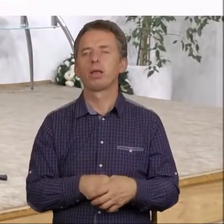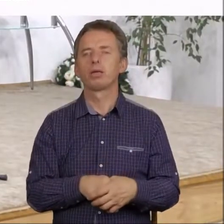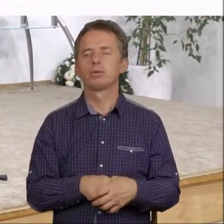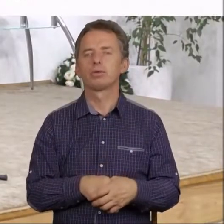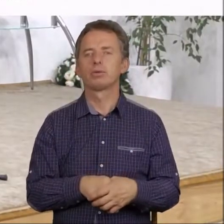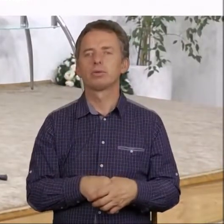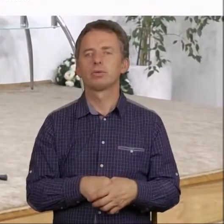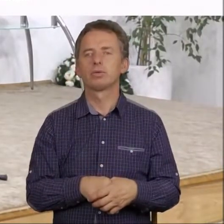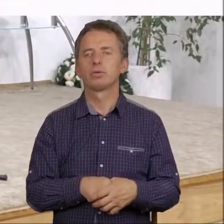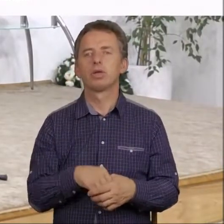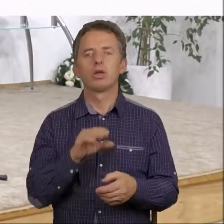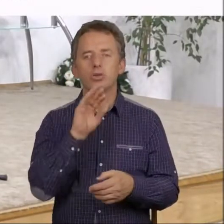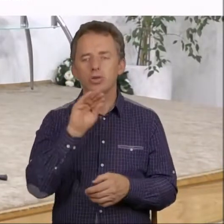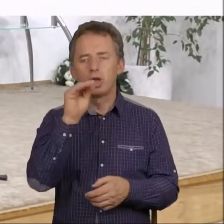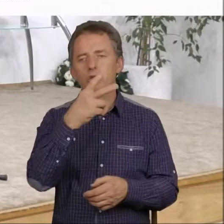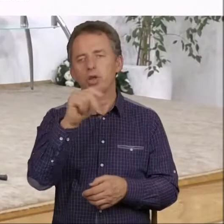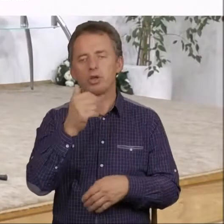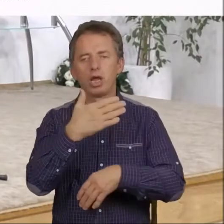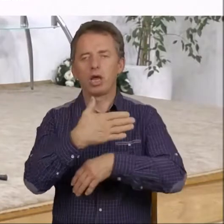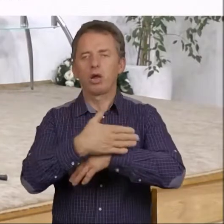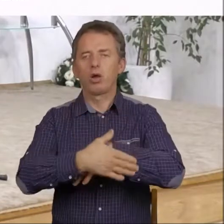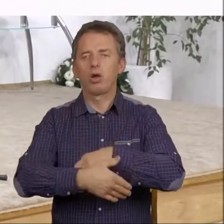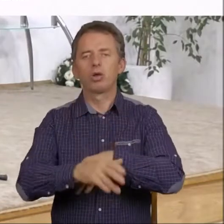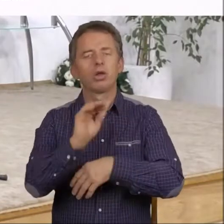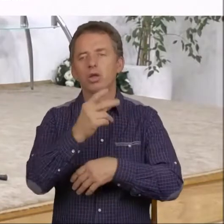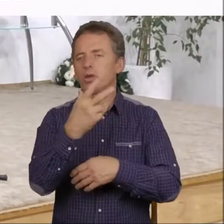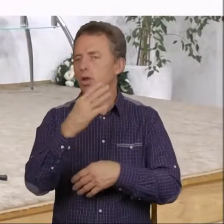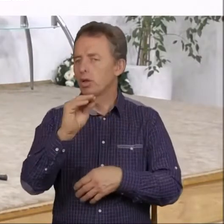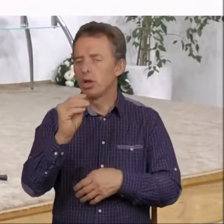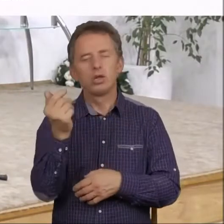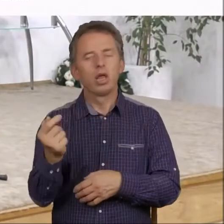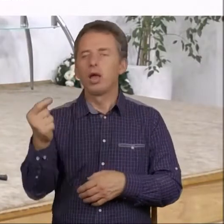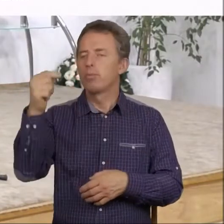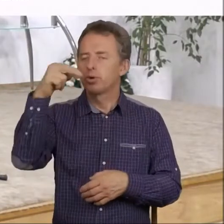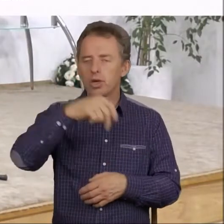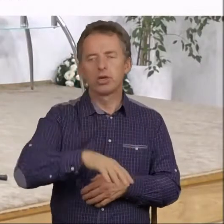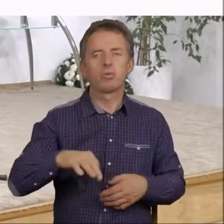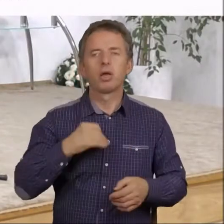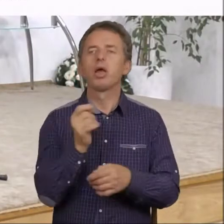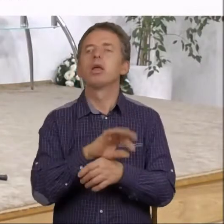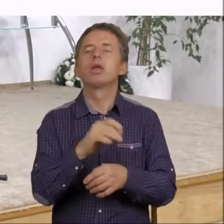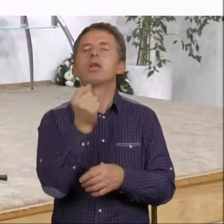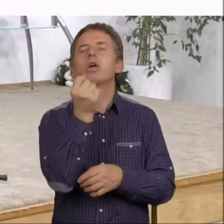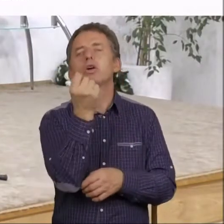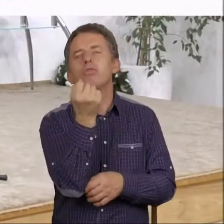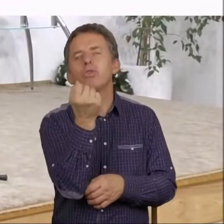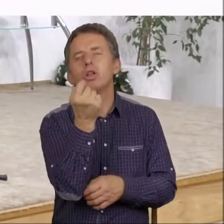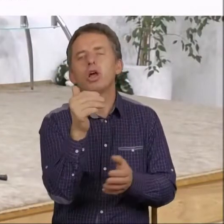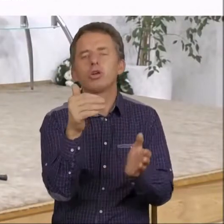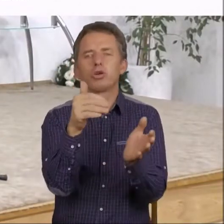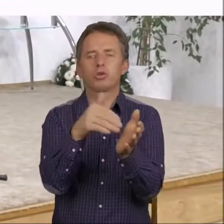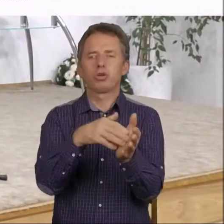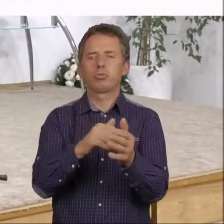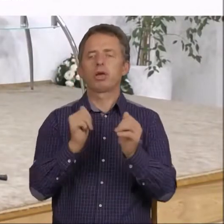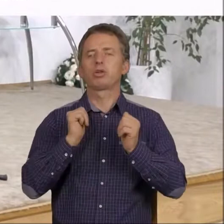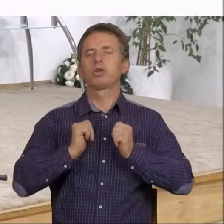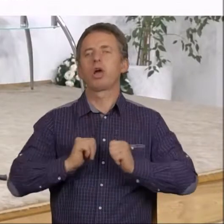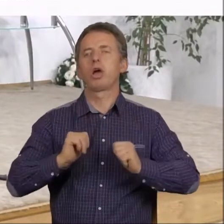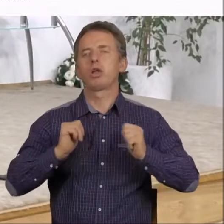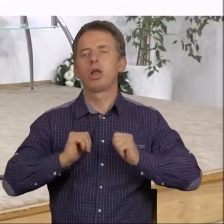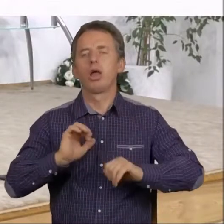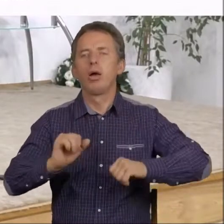jeszcze nie koniec, to jeszcze nie przyjście Pana Jezusa. Jeszcze chwileczkę trzeba będzie zaczekać,